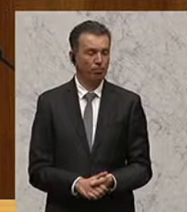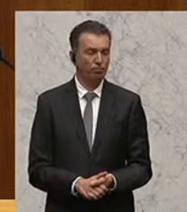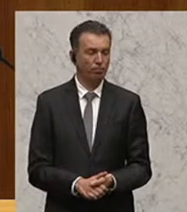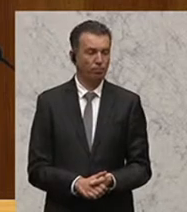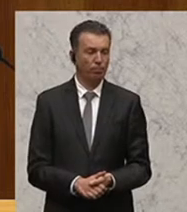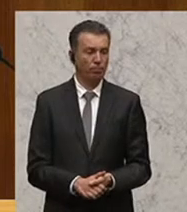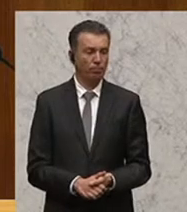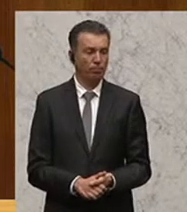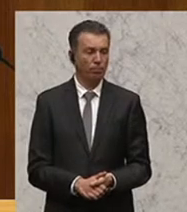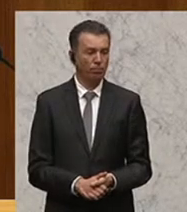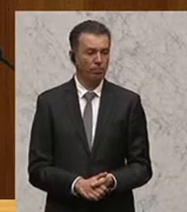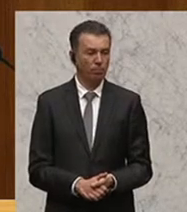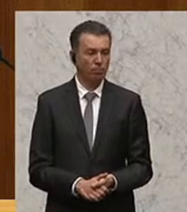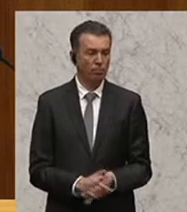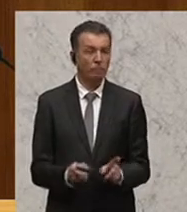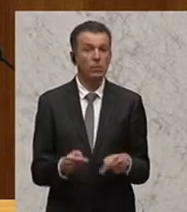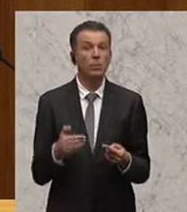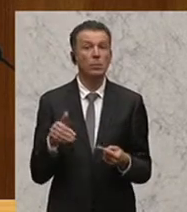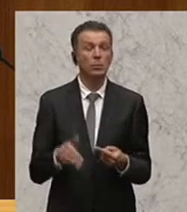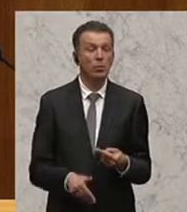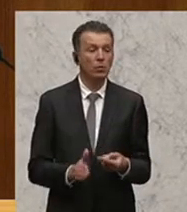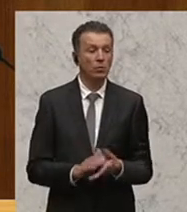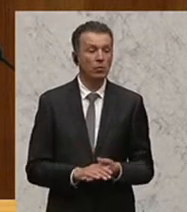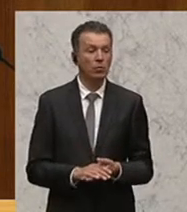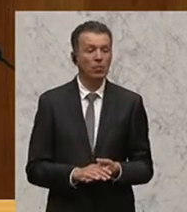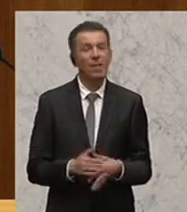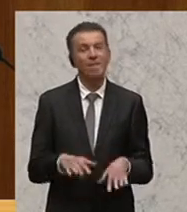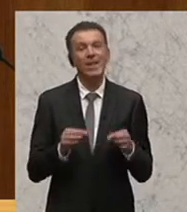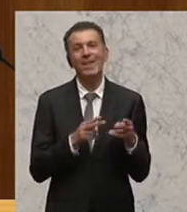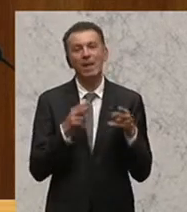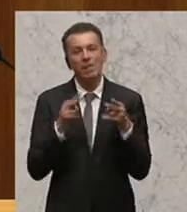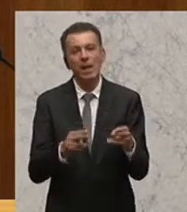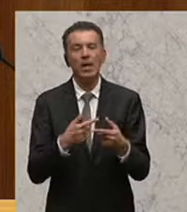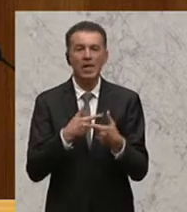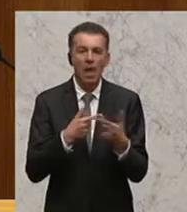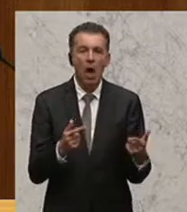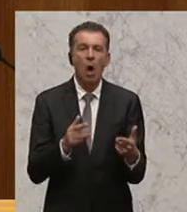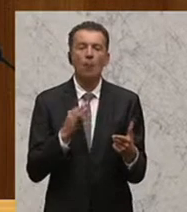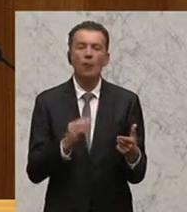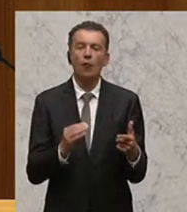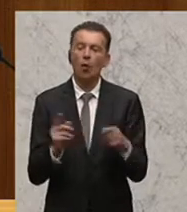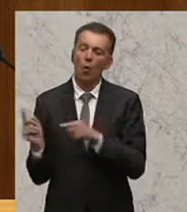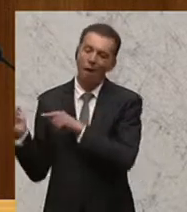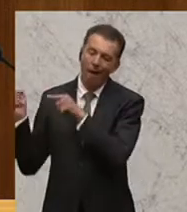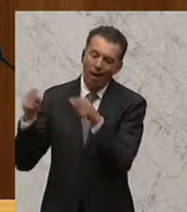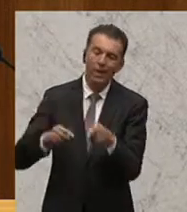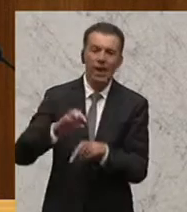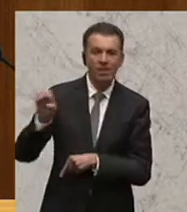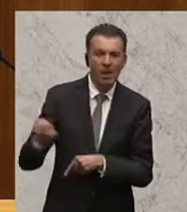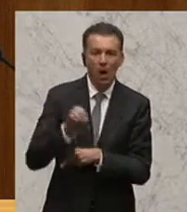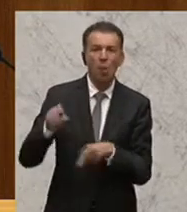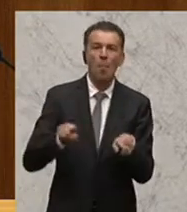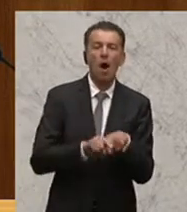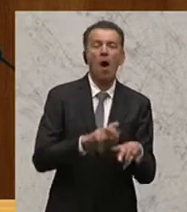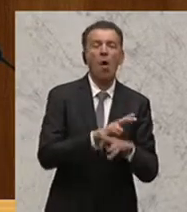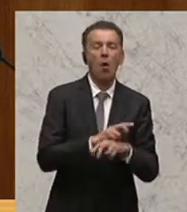Und es liegt, wir müssen legale Wege für die Einreise nach Europa, auch für die Einreise nach Österreich